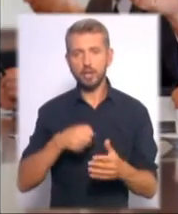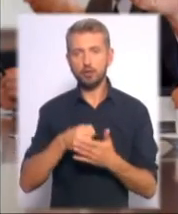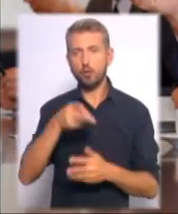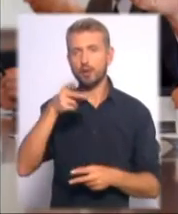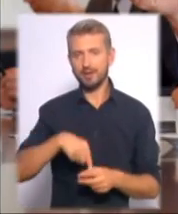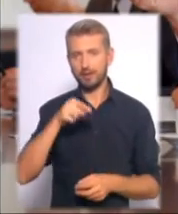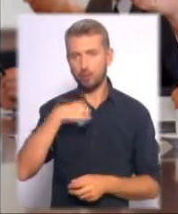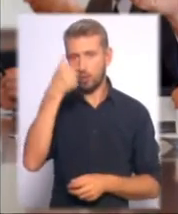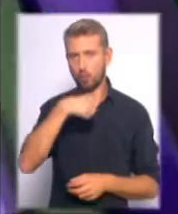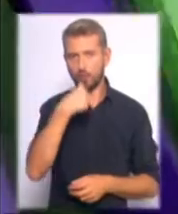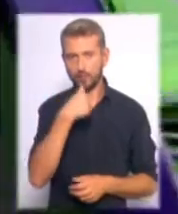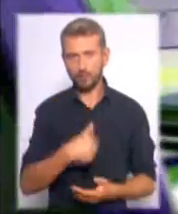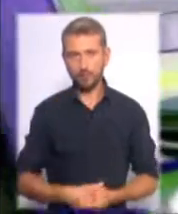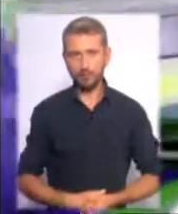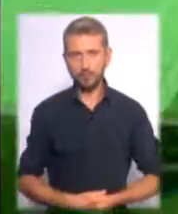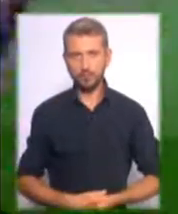року.